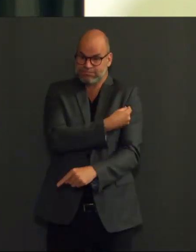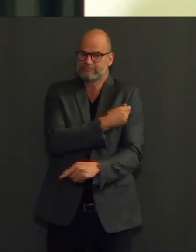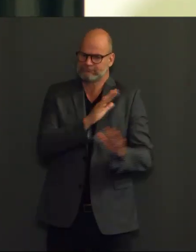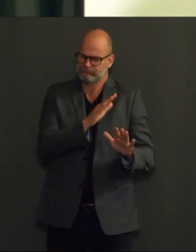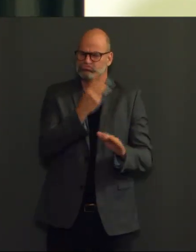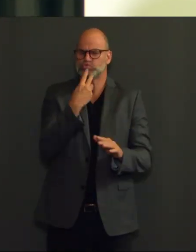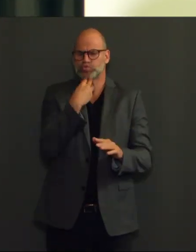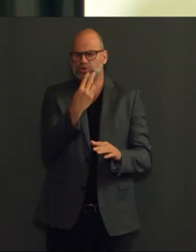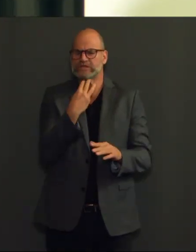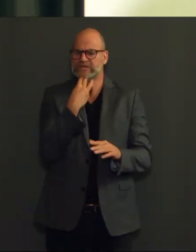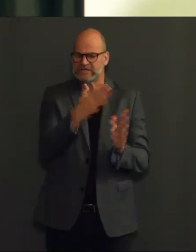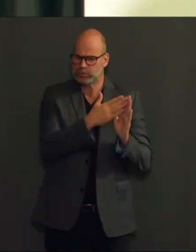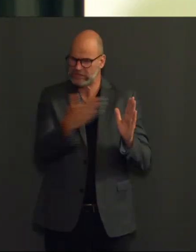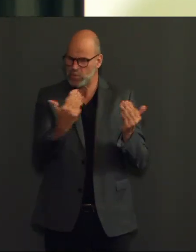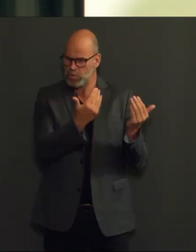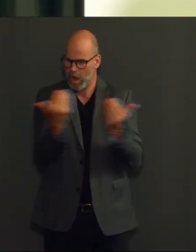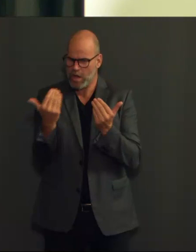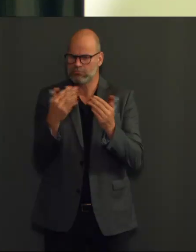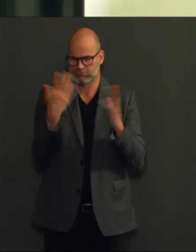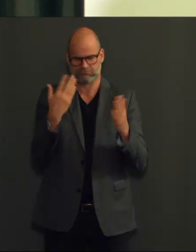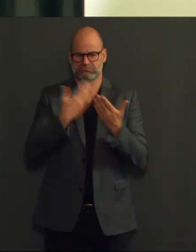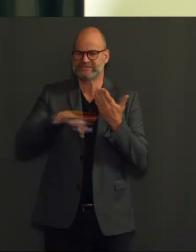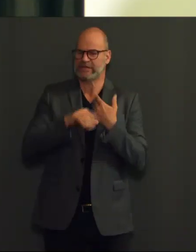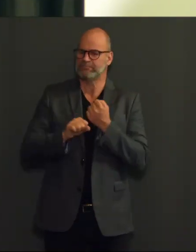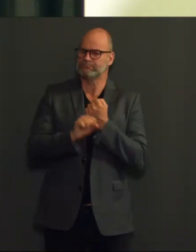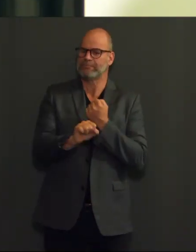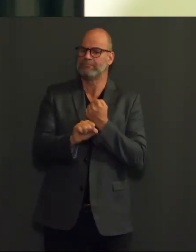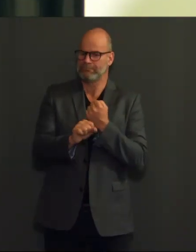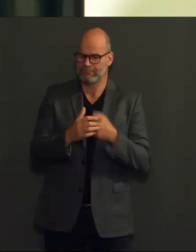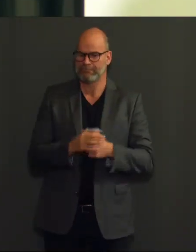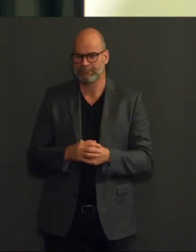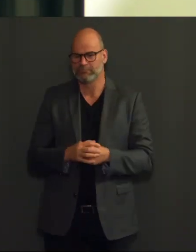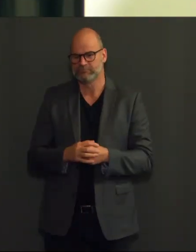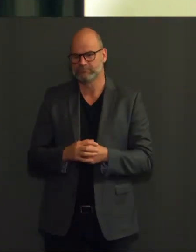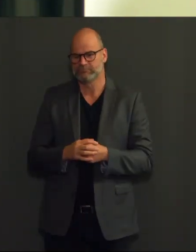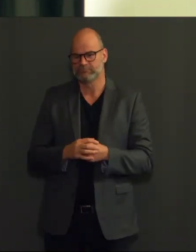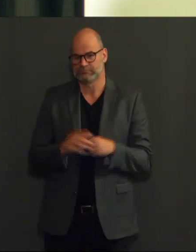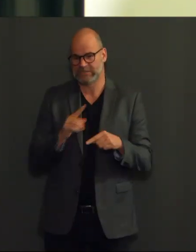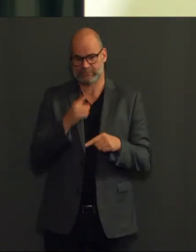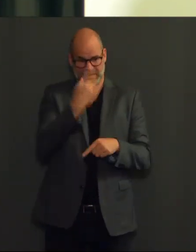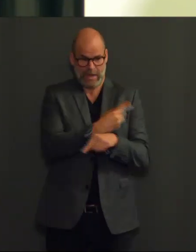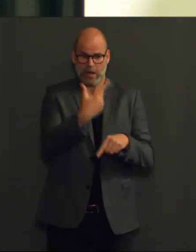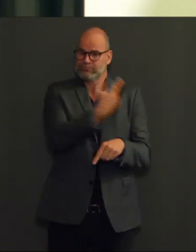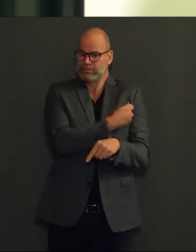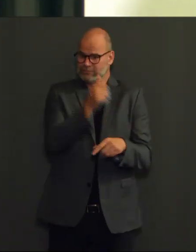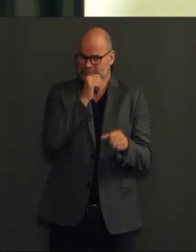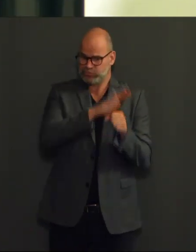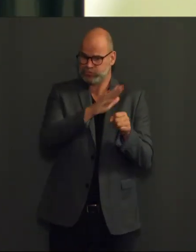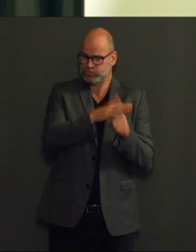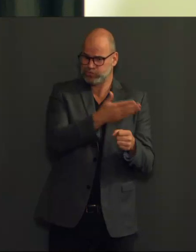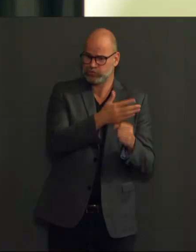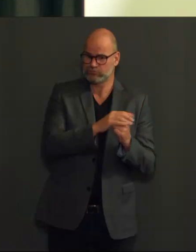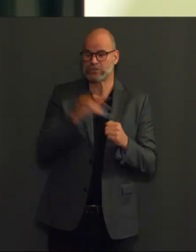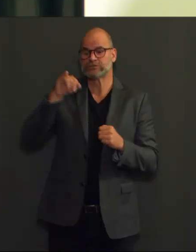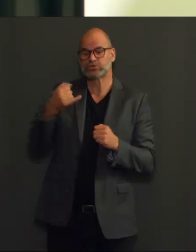Eén enkele dosis is ook onvoldoende voor een optimale bescherming. Behalve als je met het Johnson & Johnson vaccin bent